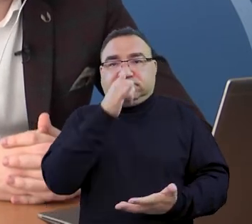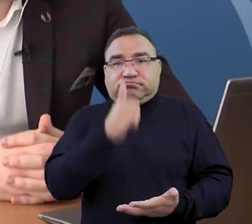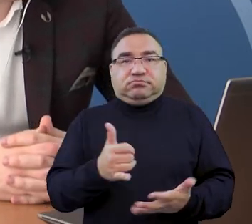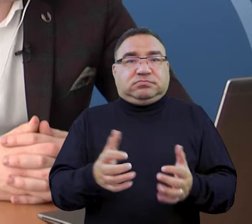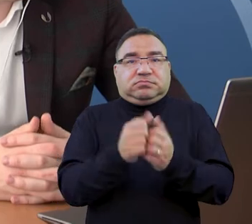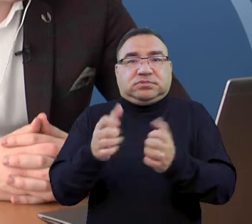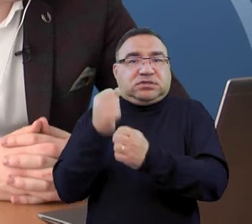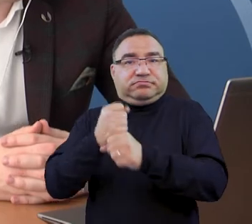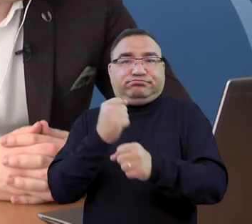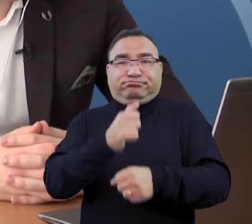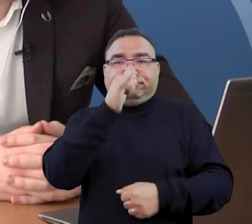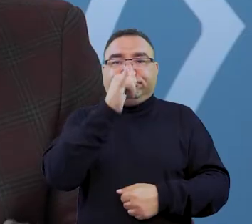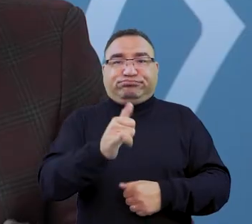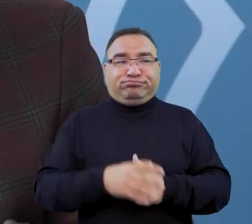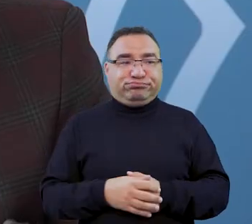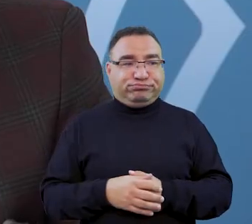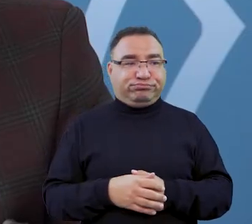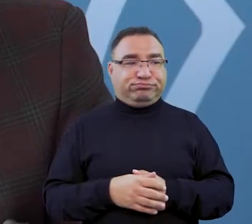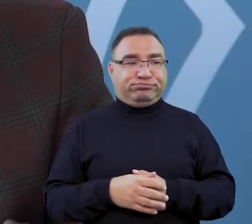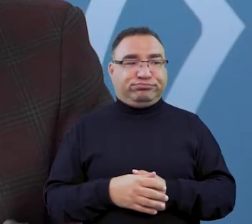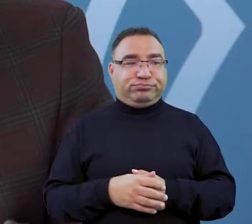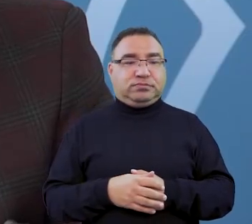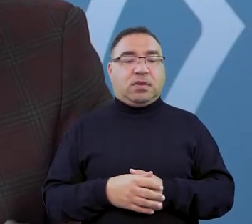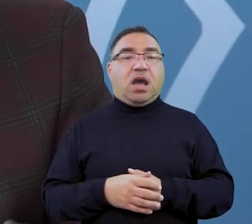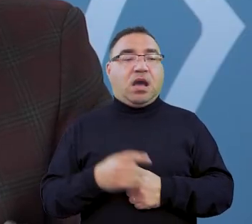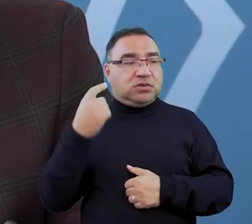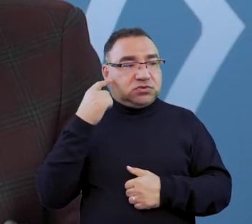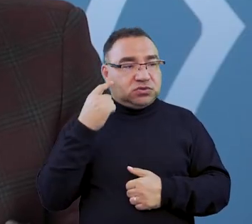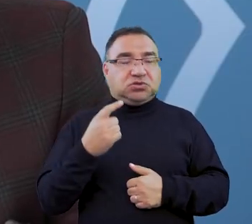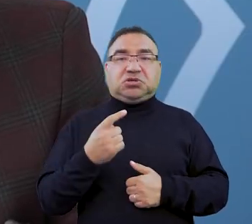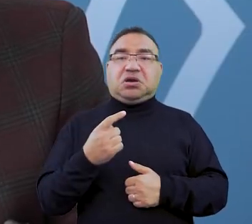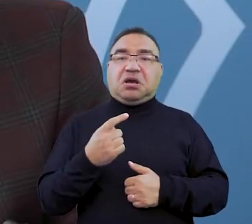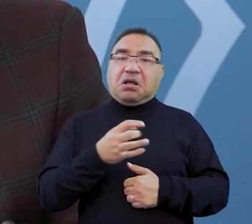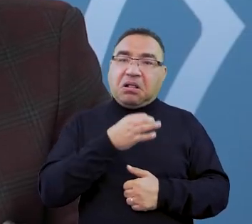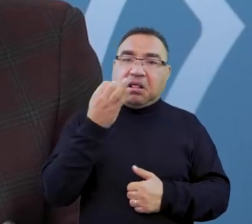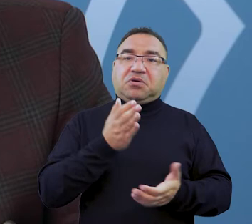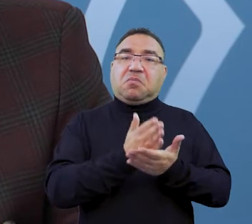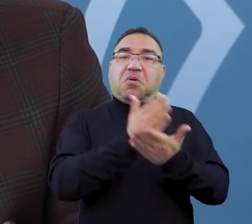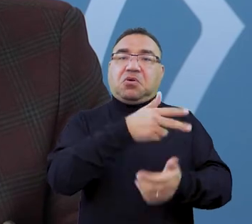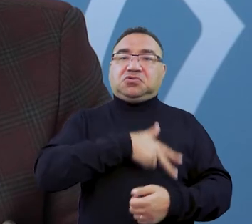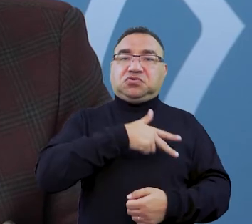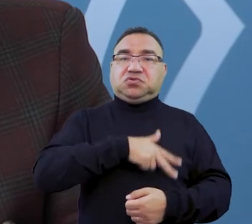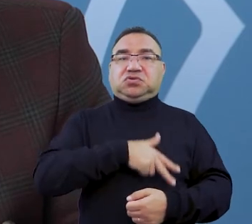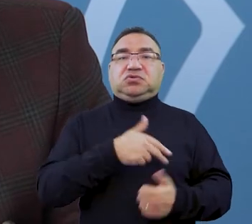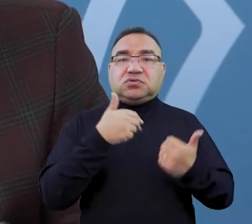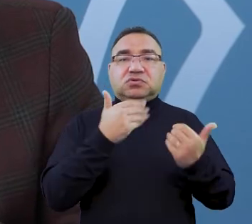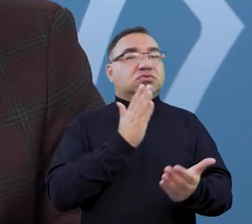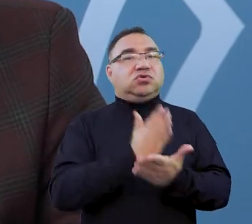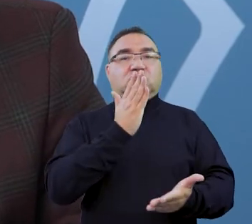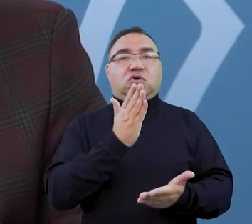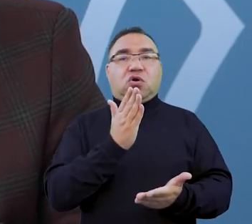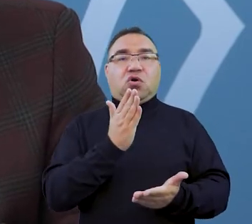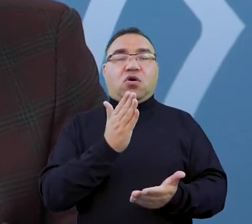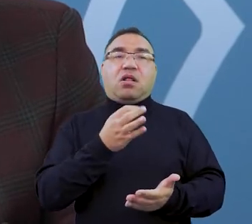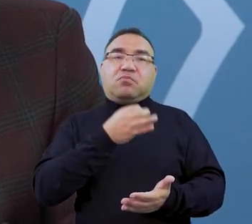mają problem ze znalezieniem pracy. A słyszałam, że bardziej prostudenckie zasady przyznawania pomocy materiału studentom wprowadzane zostały tylko na